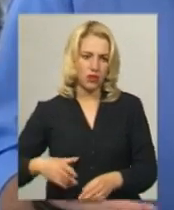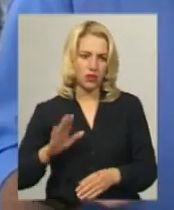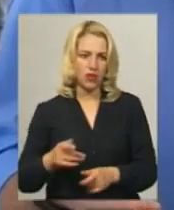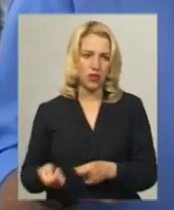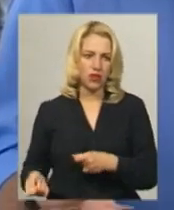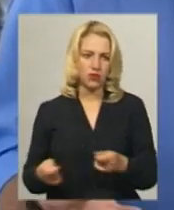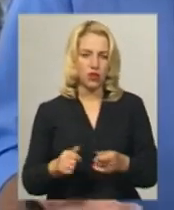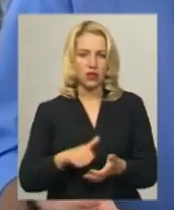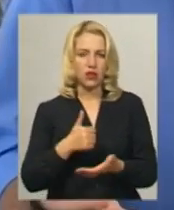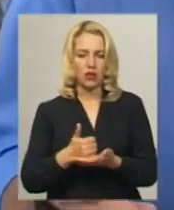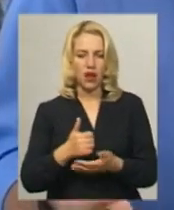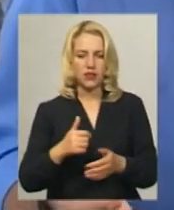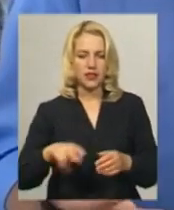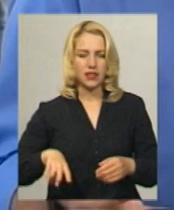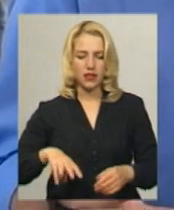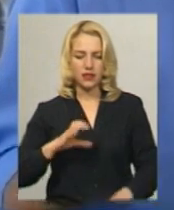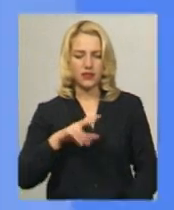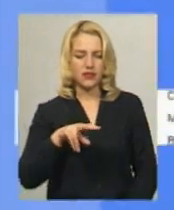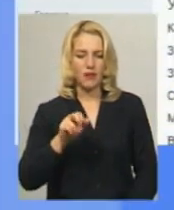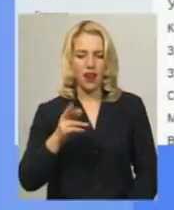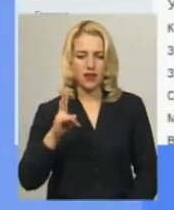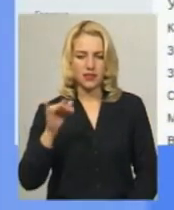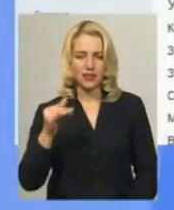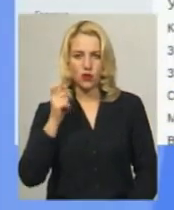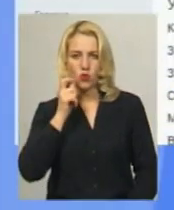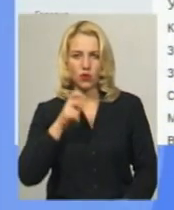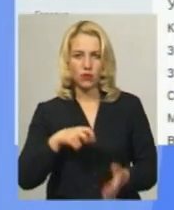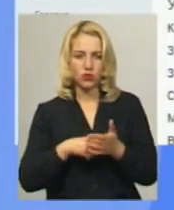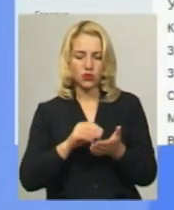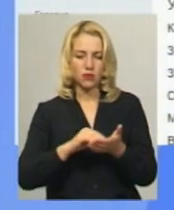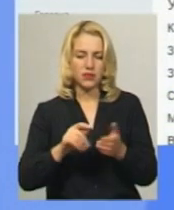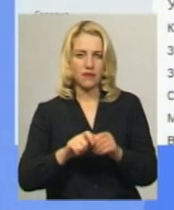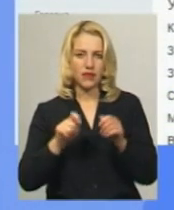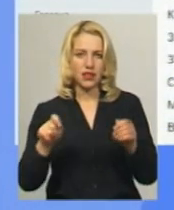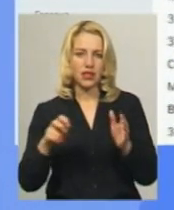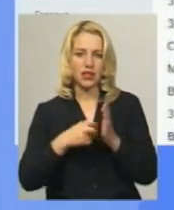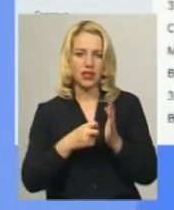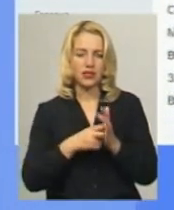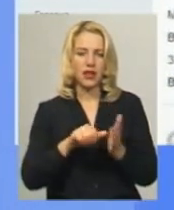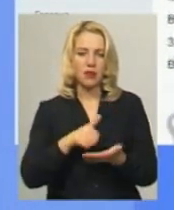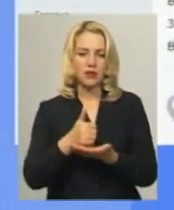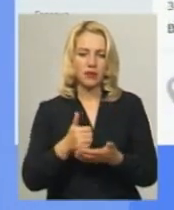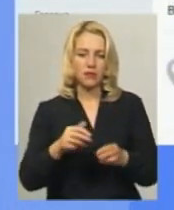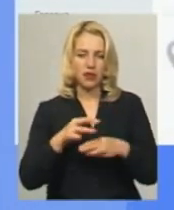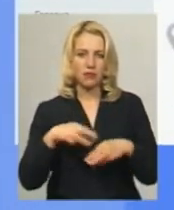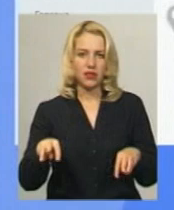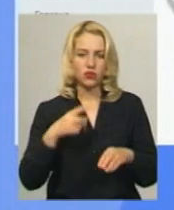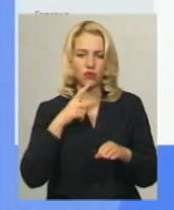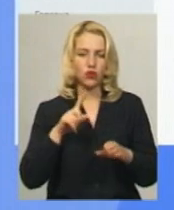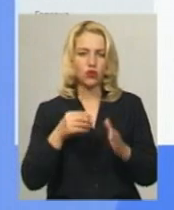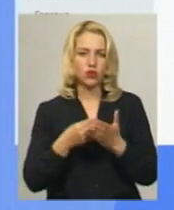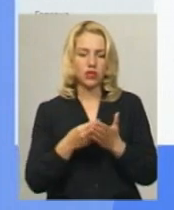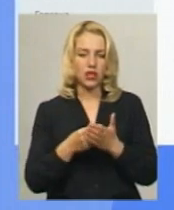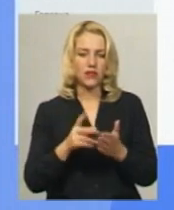Генеральний директор «Укрпошти» Ігор Смілянський написав відкритого листа прем'єр-міністру. Говорить, тарифи на доставку пенсії не мінялися з 2004